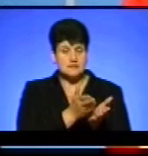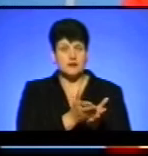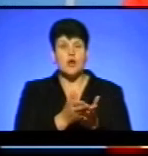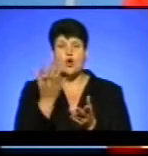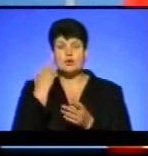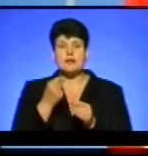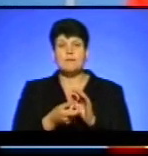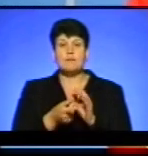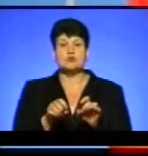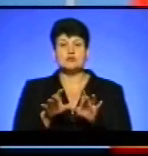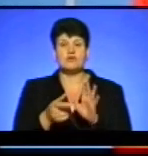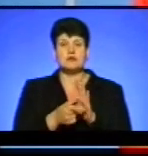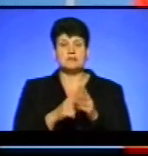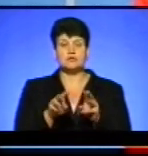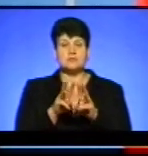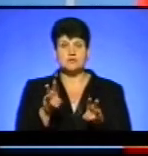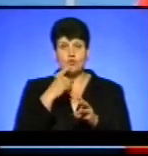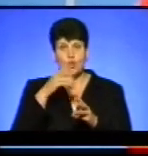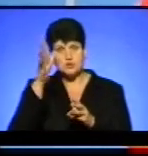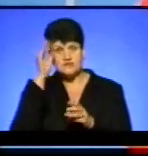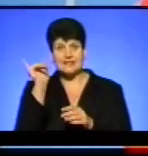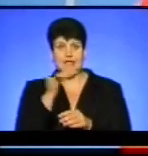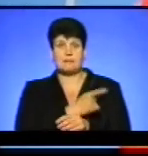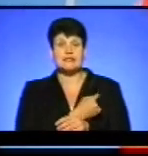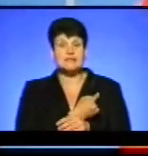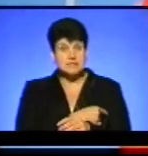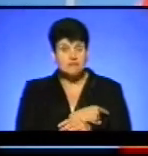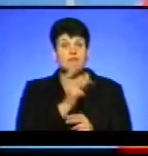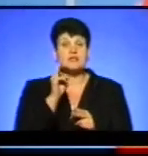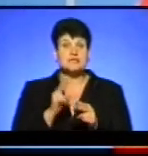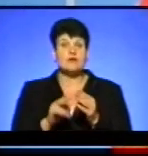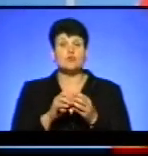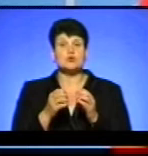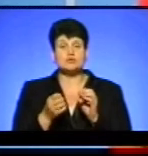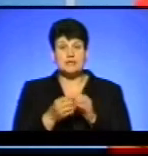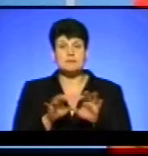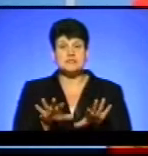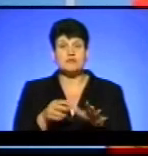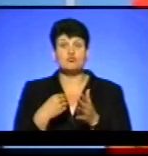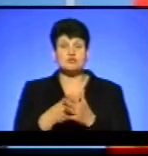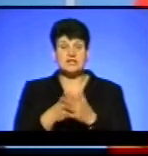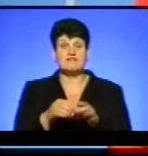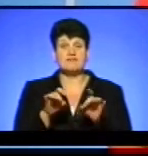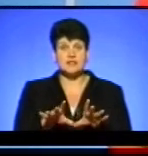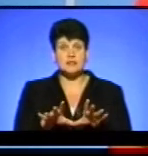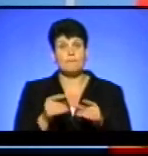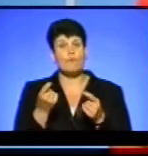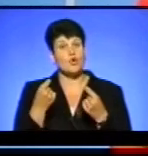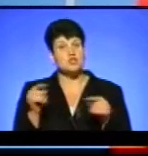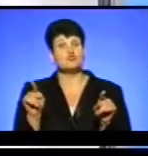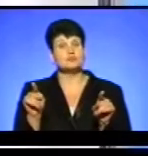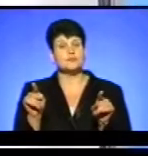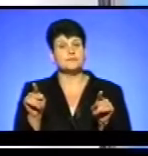постанова Кабінету міністрів чітко говорить освіта і медицина, в кінцевому результаті місцеві бюджети вирішили собі трішки по-іншому.